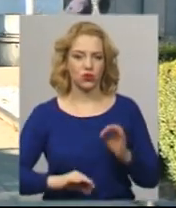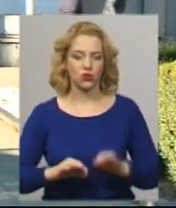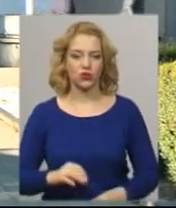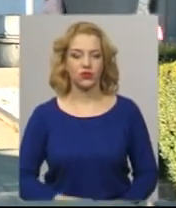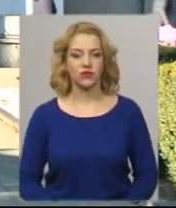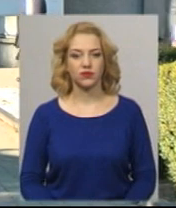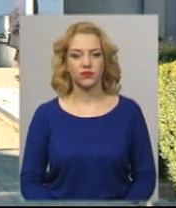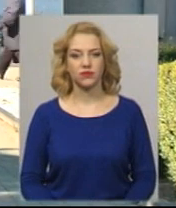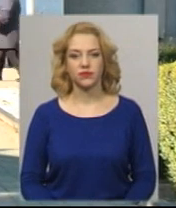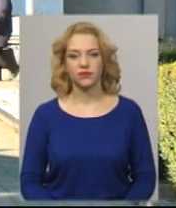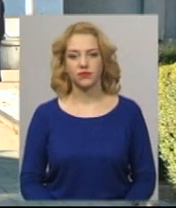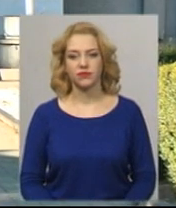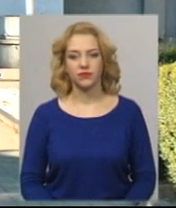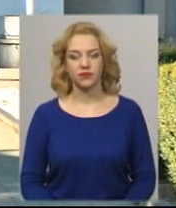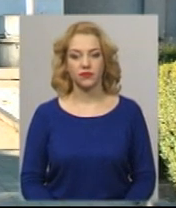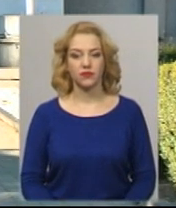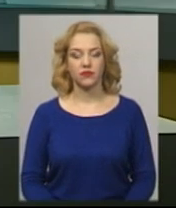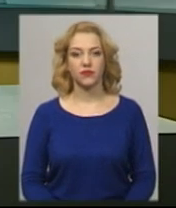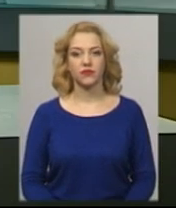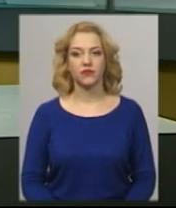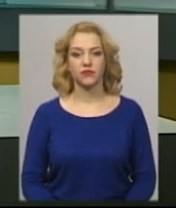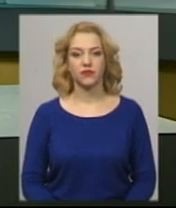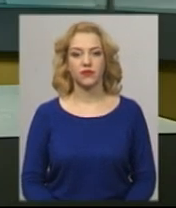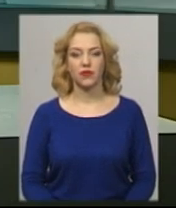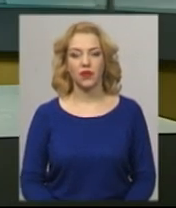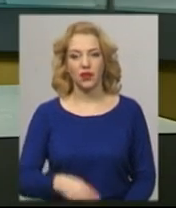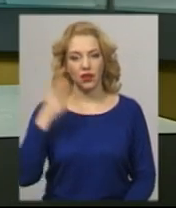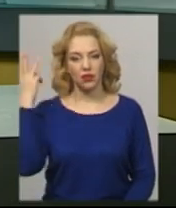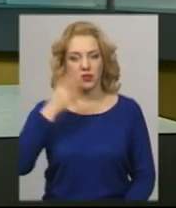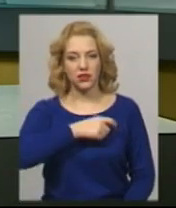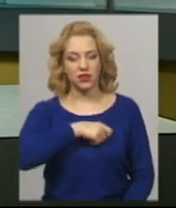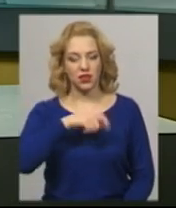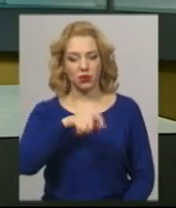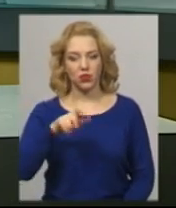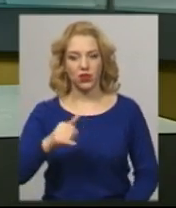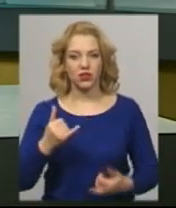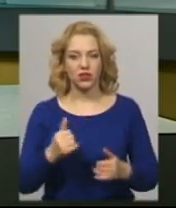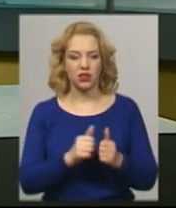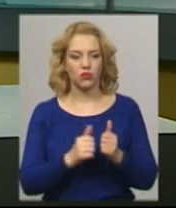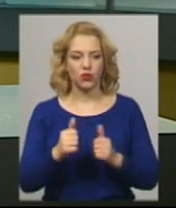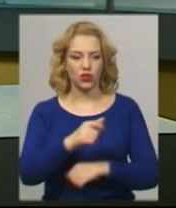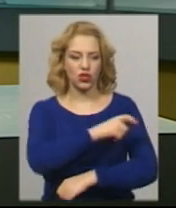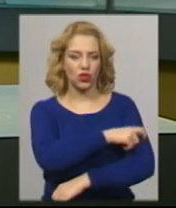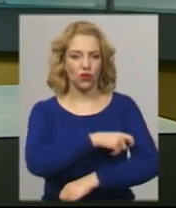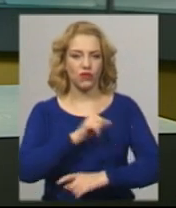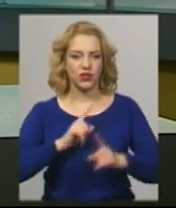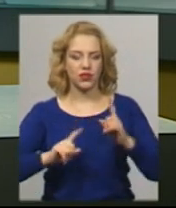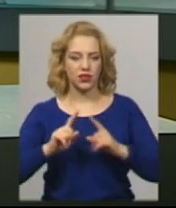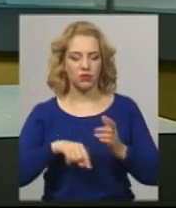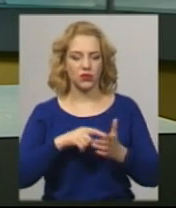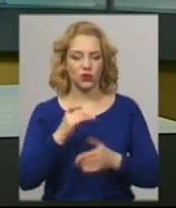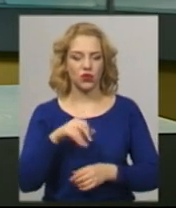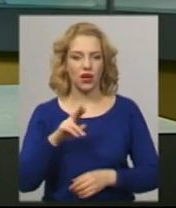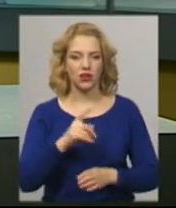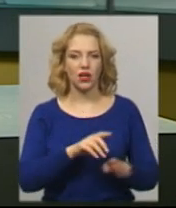новини на Суспільному, Хмельницький. Хмельницькі депутати сьогодні на позачерговій сесії міської ради одноголосно